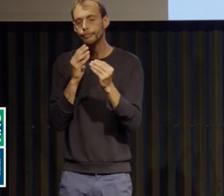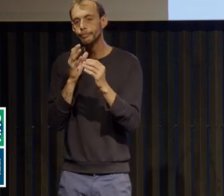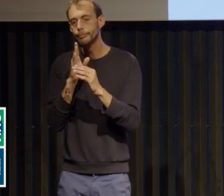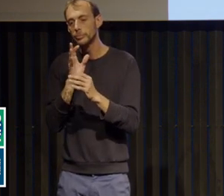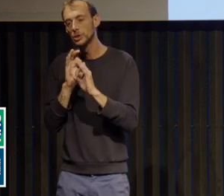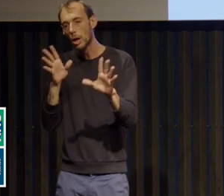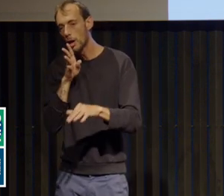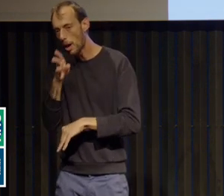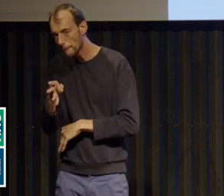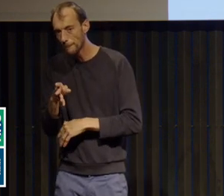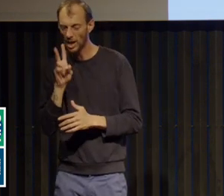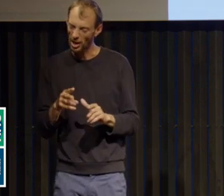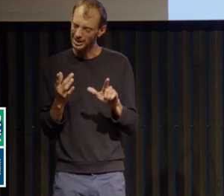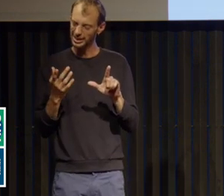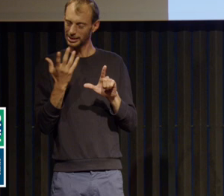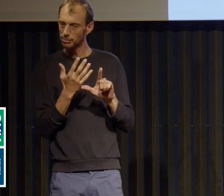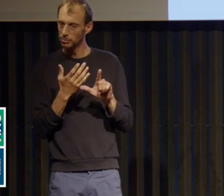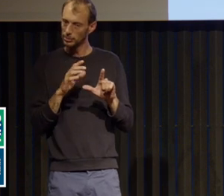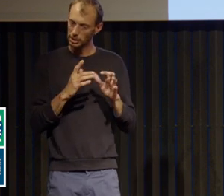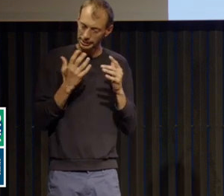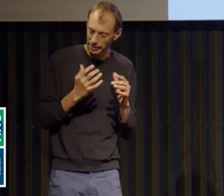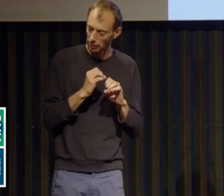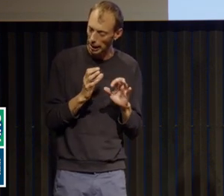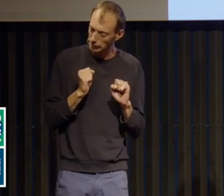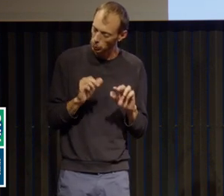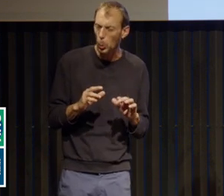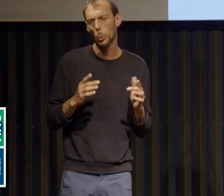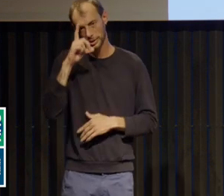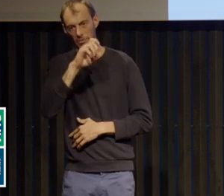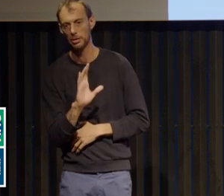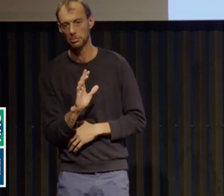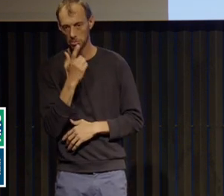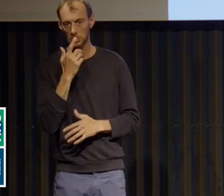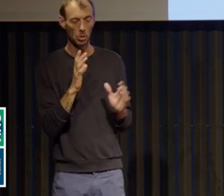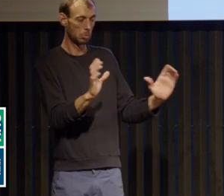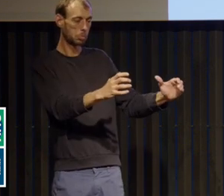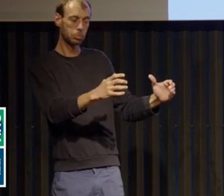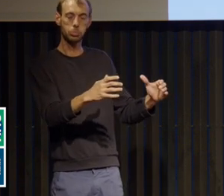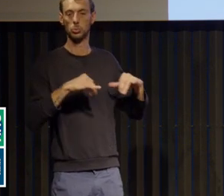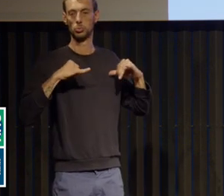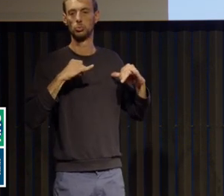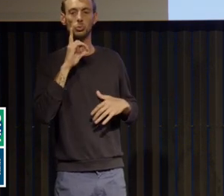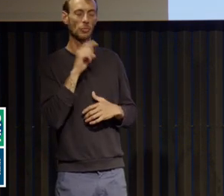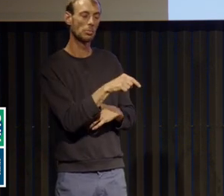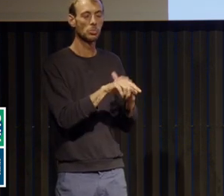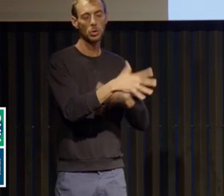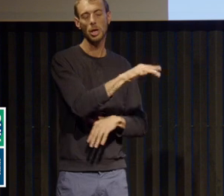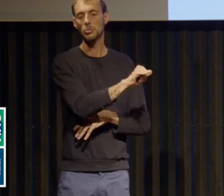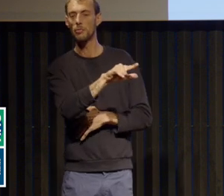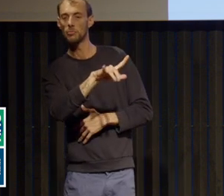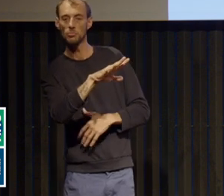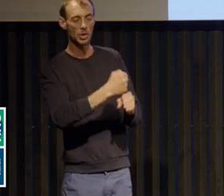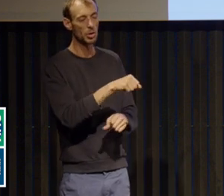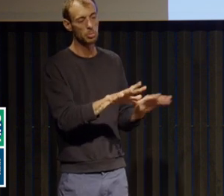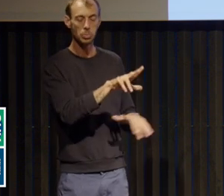claires et sûres, mais voilà, ça pourrait quand même concerner 3% de la population de 15 à 25 ans, on a pu dire